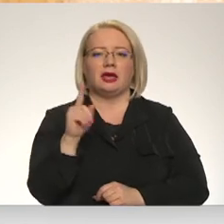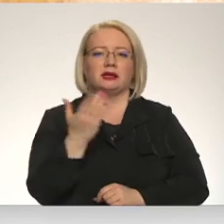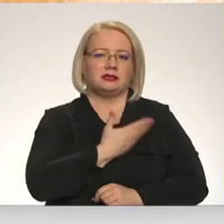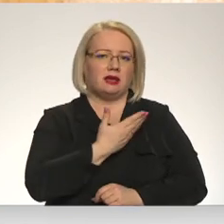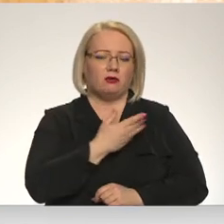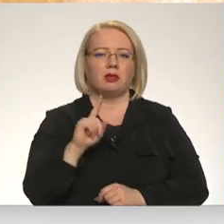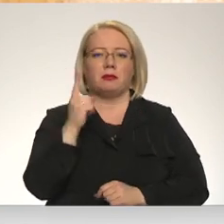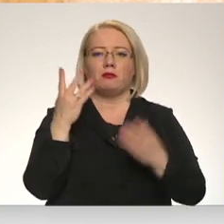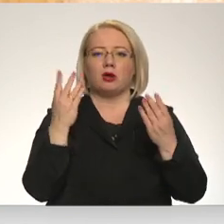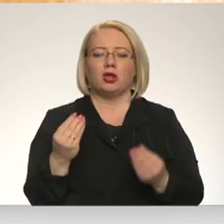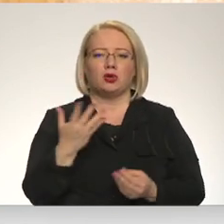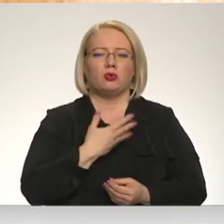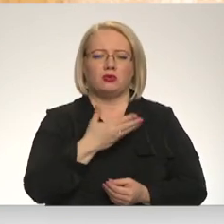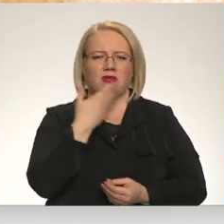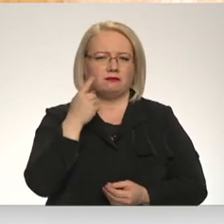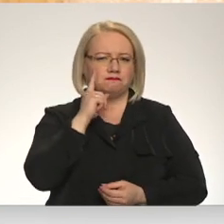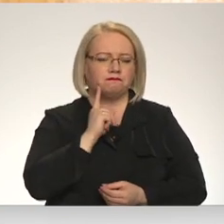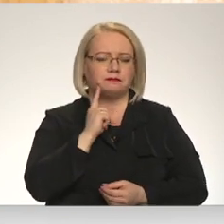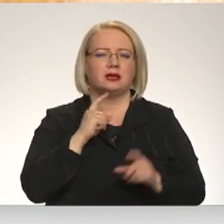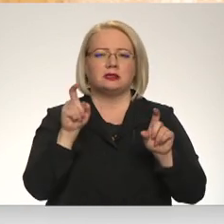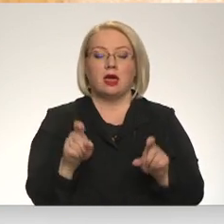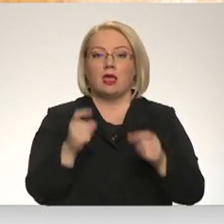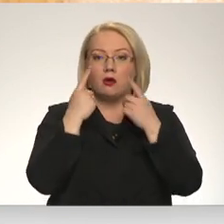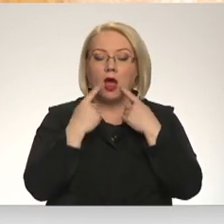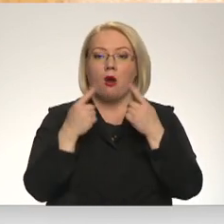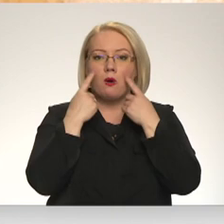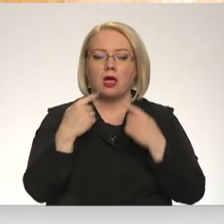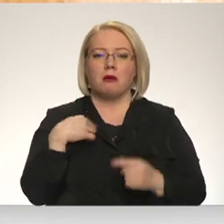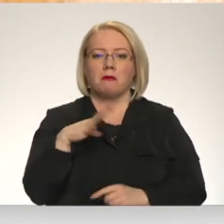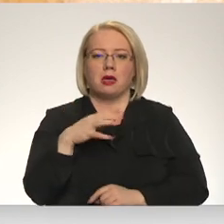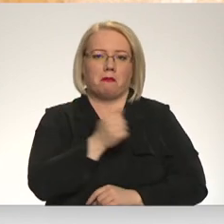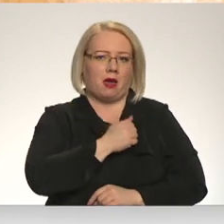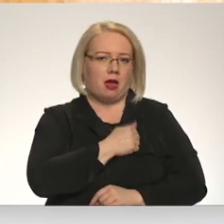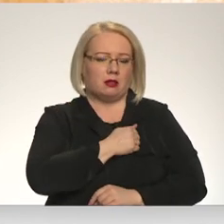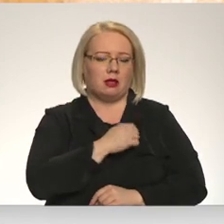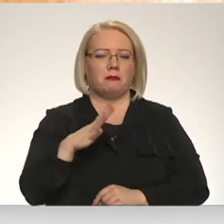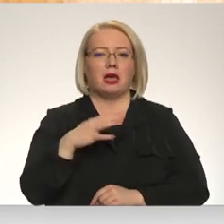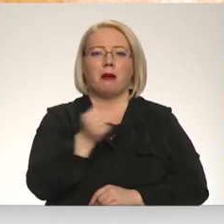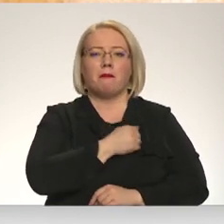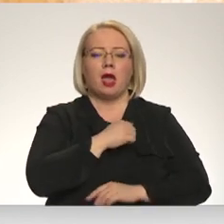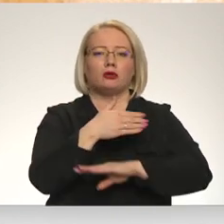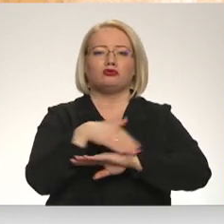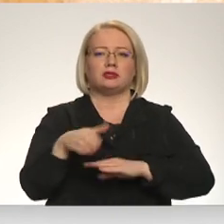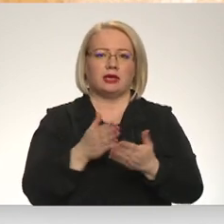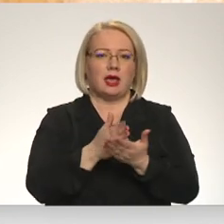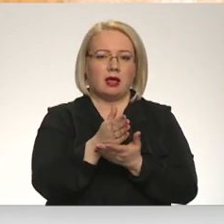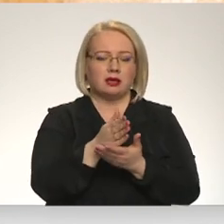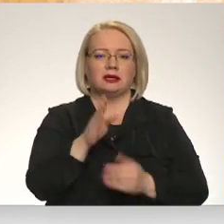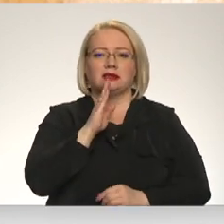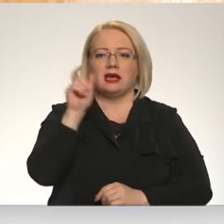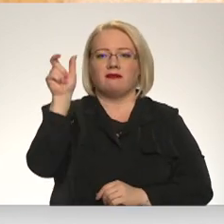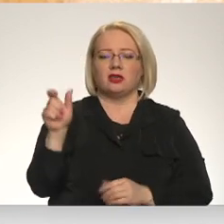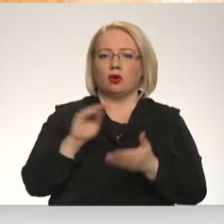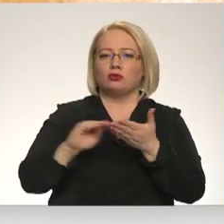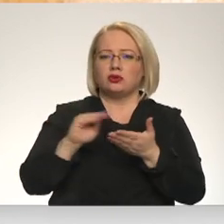Pirmo dienu es jūtos diskomfortā, es sēdēju un raudāju, man bija baila. Bija baila uz ielas iziet. Nadijai uzrakstīju,